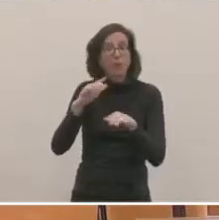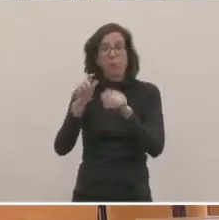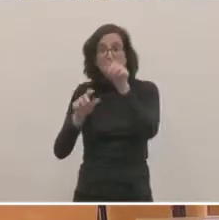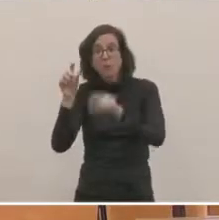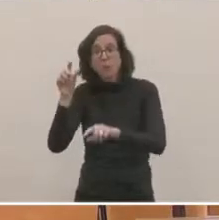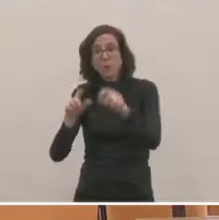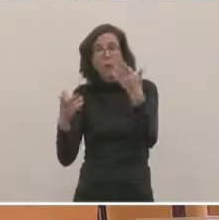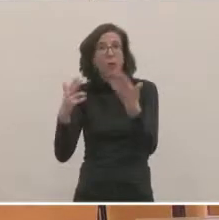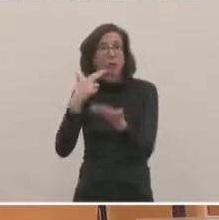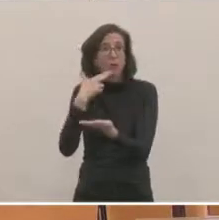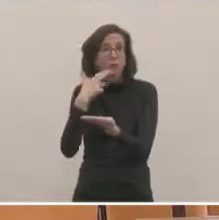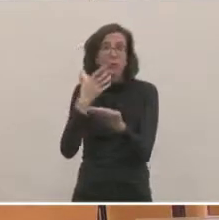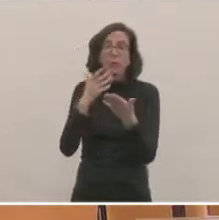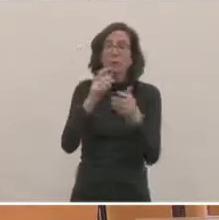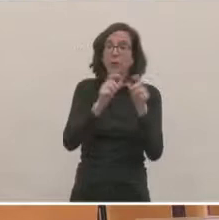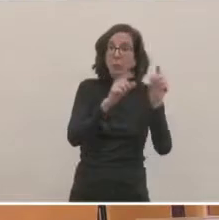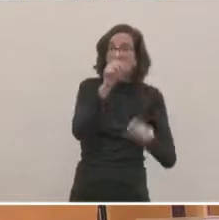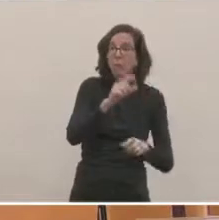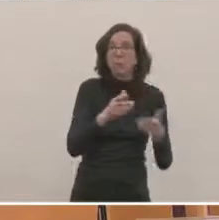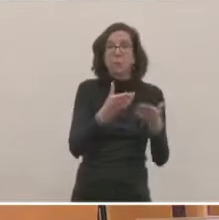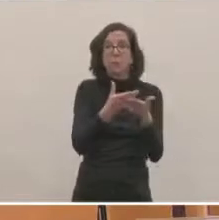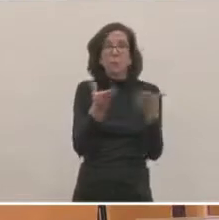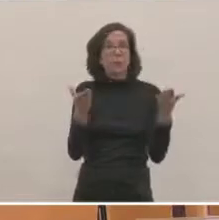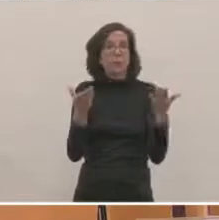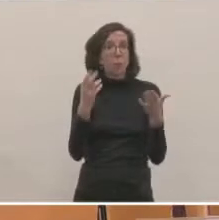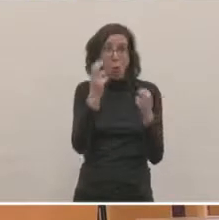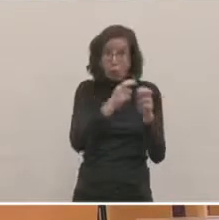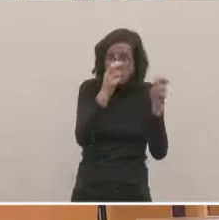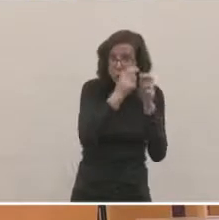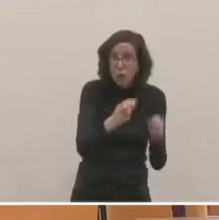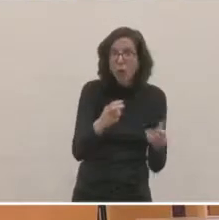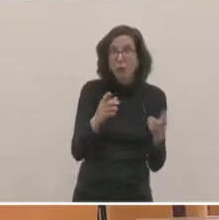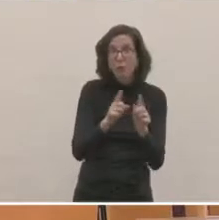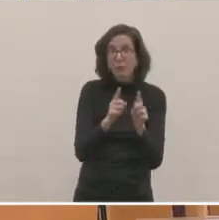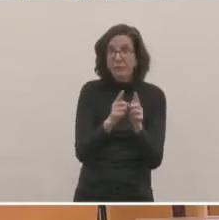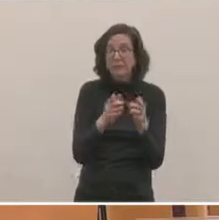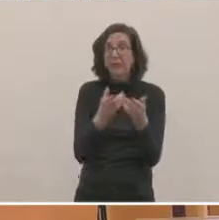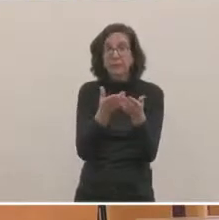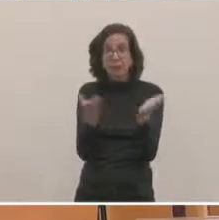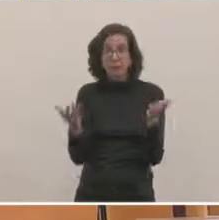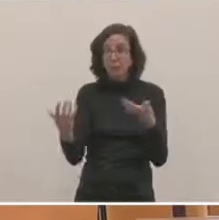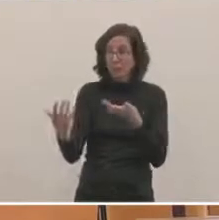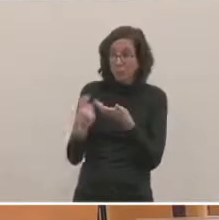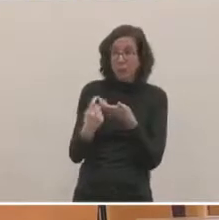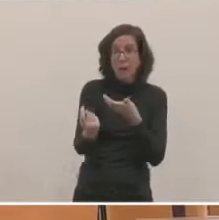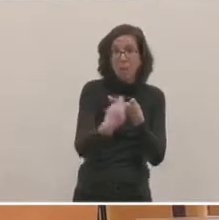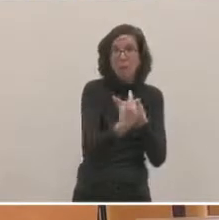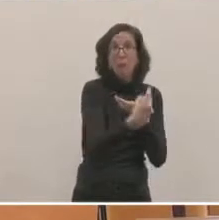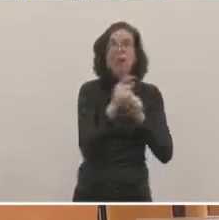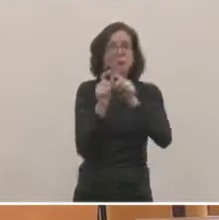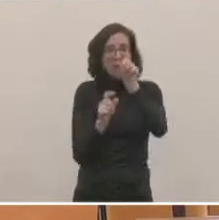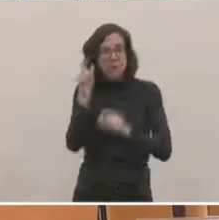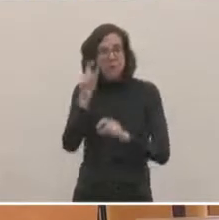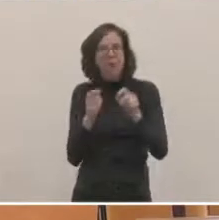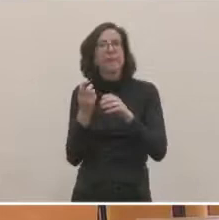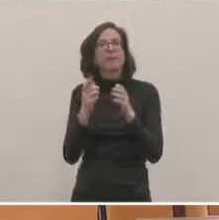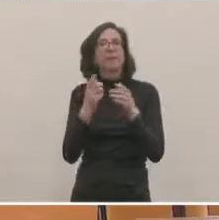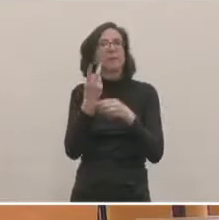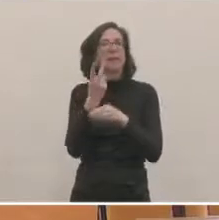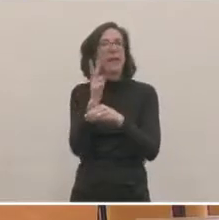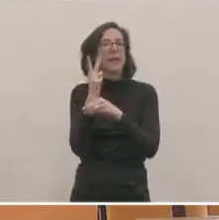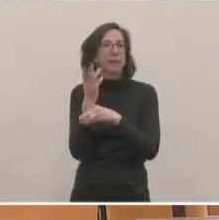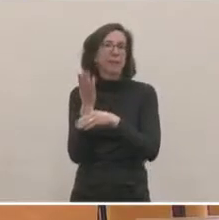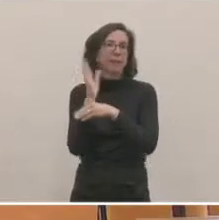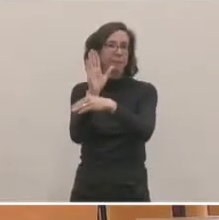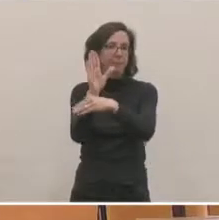car nous avons un partenariat très étroit avec la recherche et l'université sur Montpellier, et des représentants du personnel. Donc, le nouveau